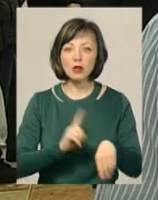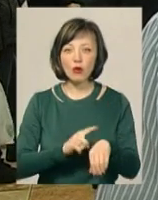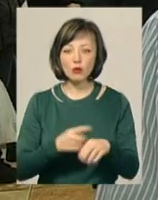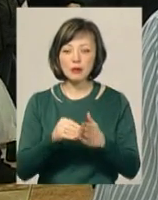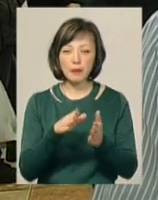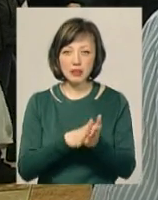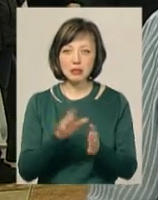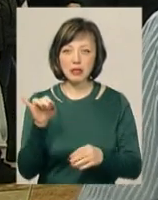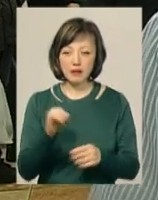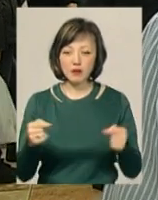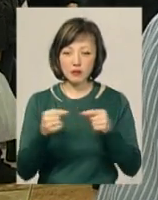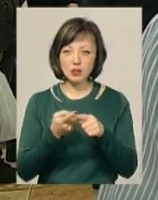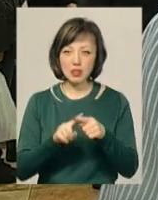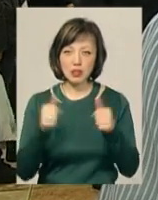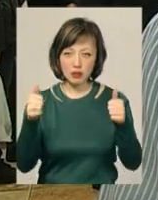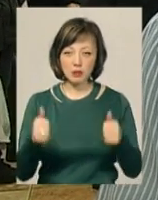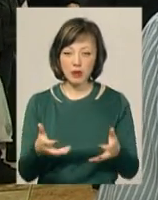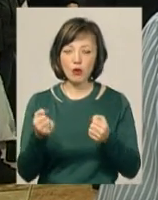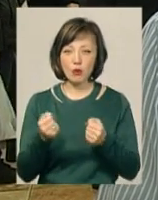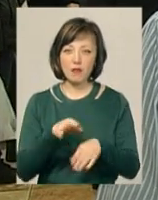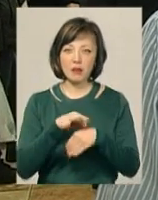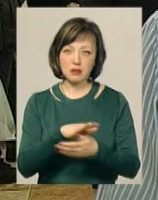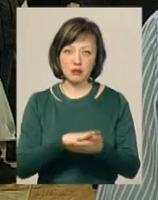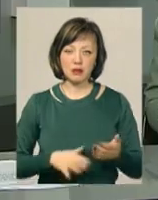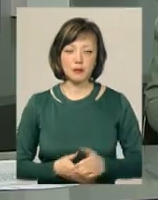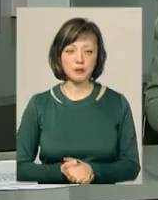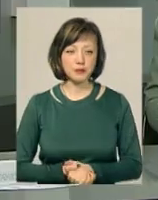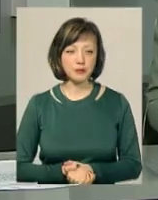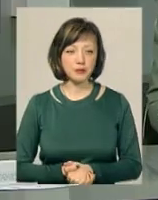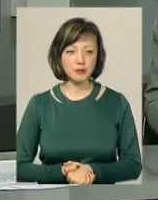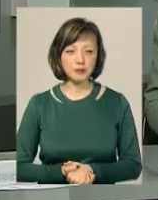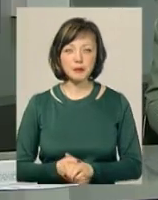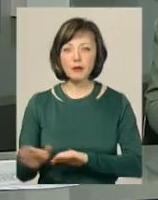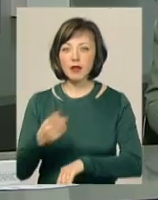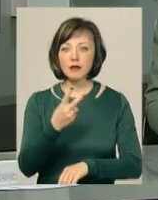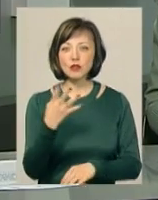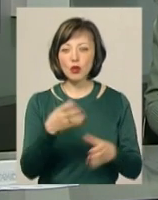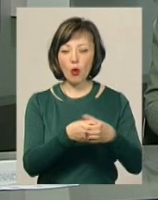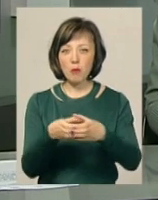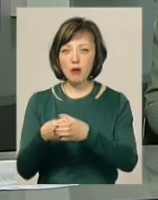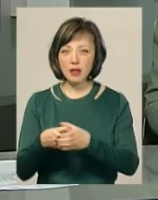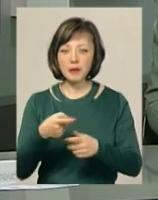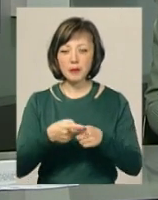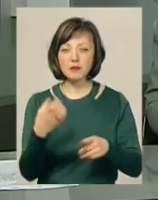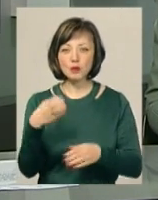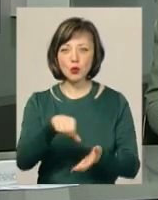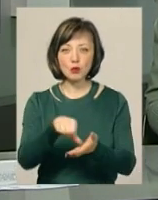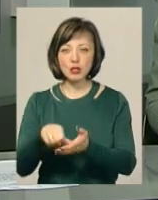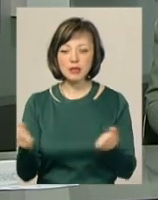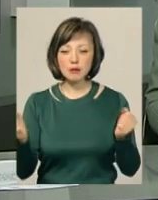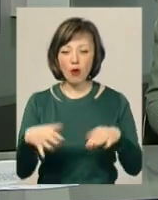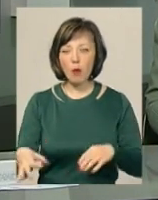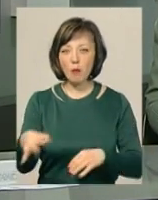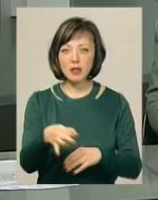записаний. І відповідно до цієї таблички прийом буде вестись далі. 24 команди та майже півсотні учасників зібрав